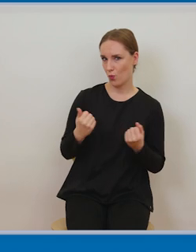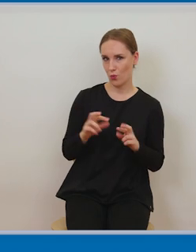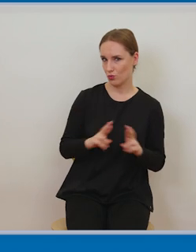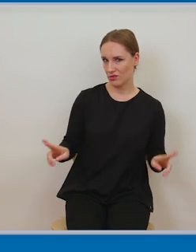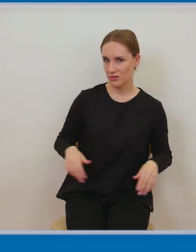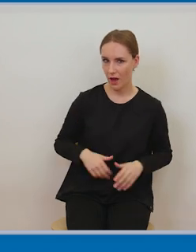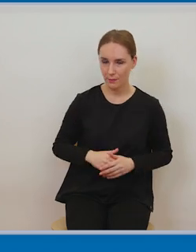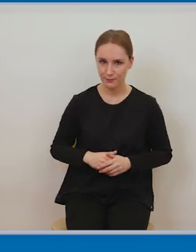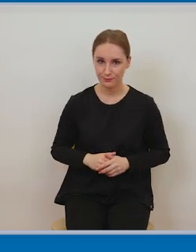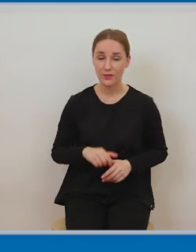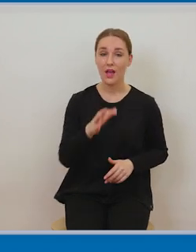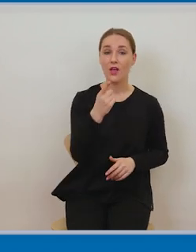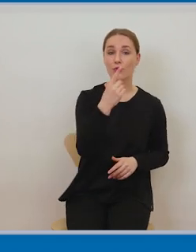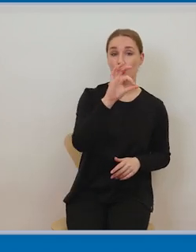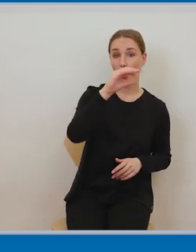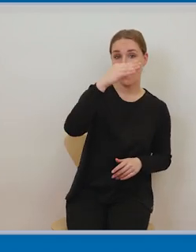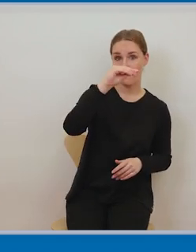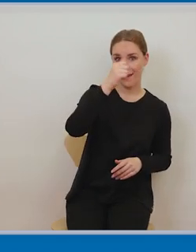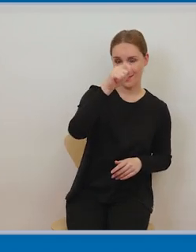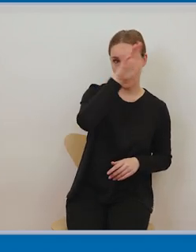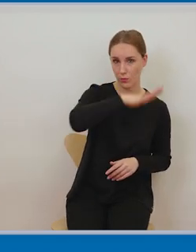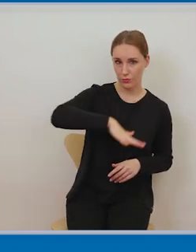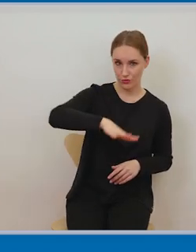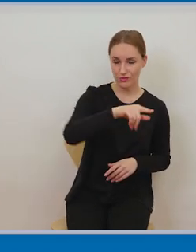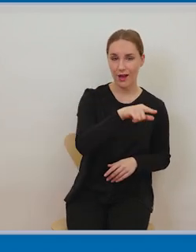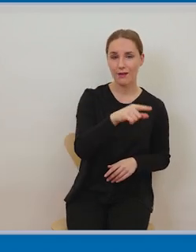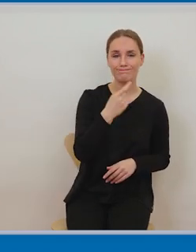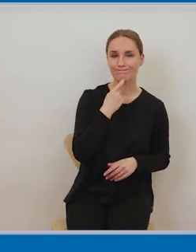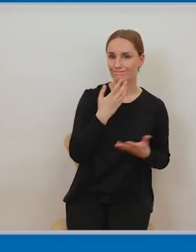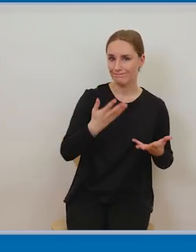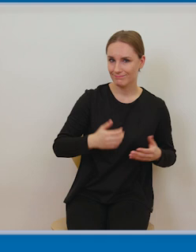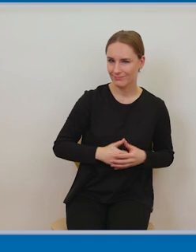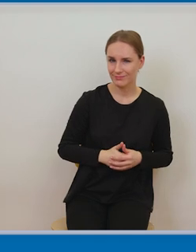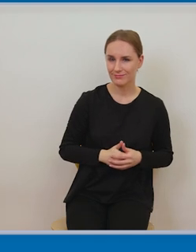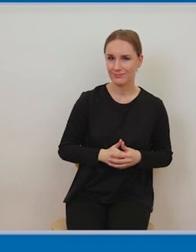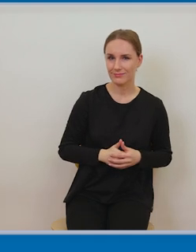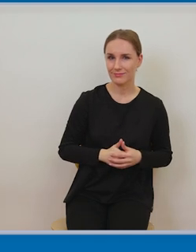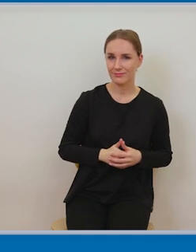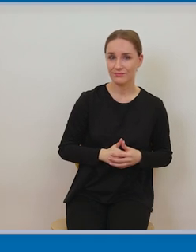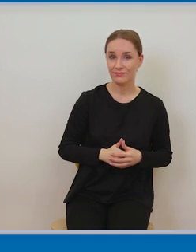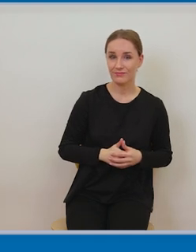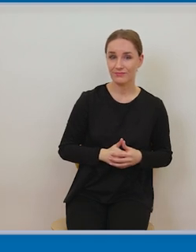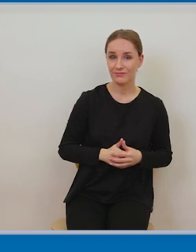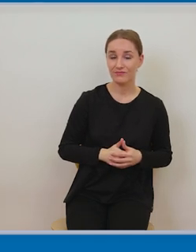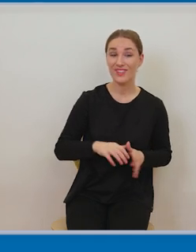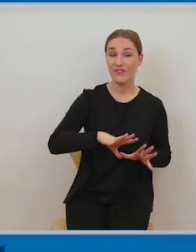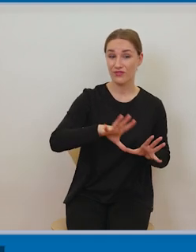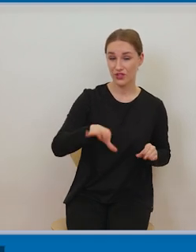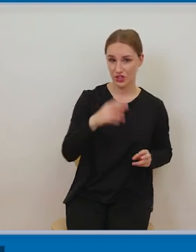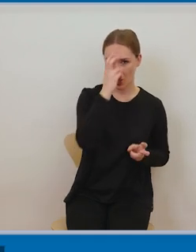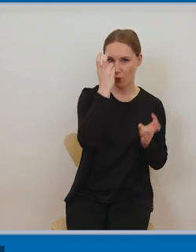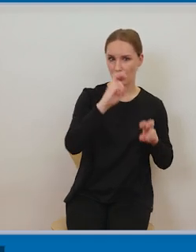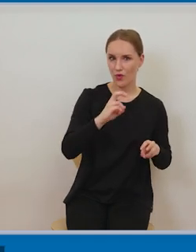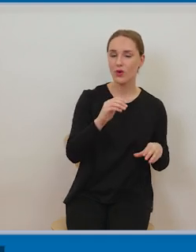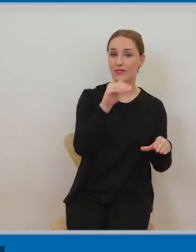Domena publiczna określana jest, czy to, co w domenie publicznej się znajduje, to